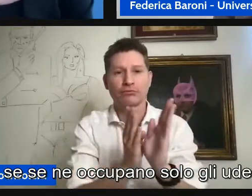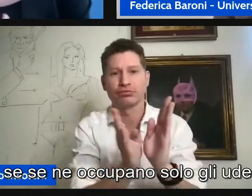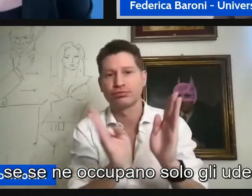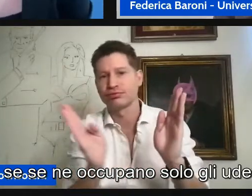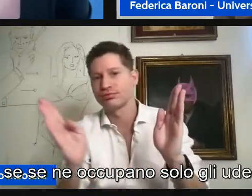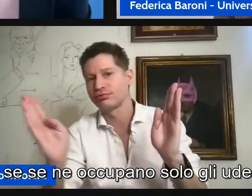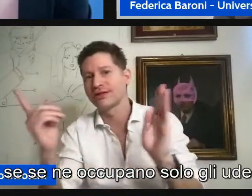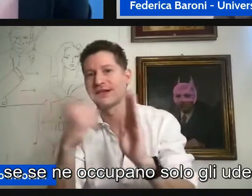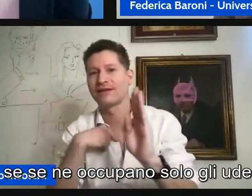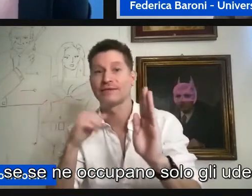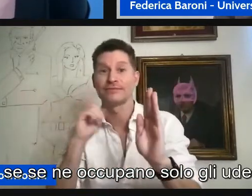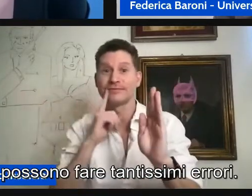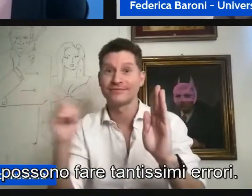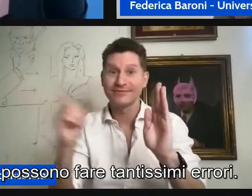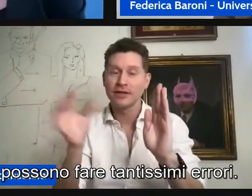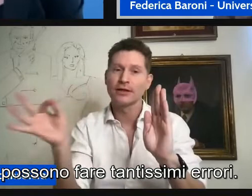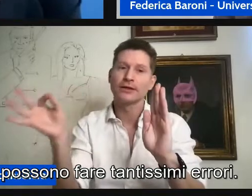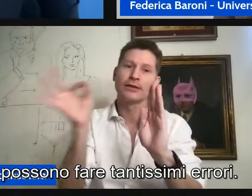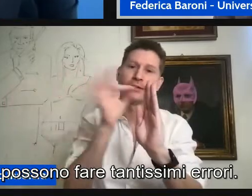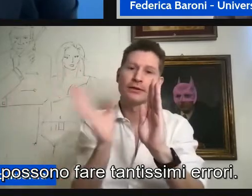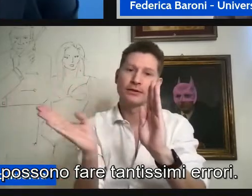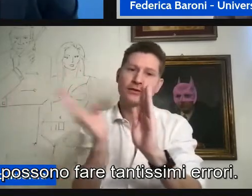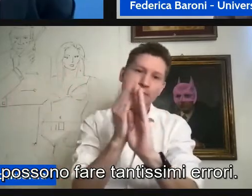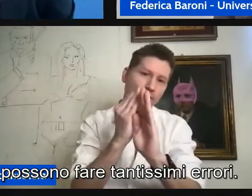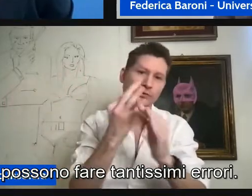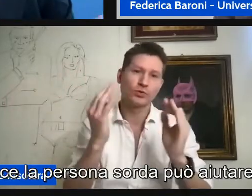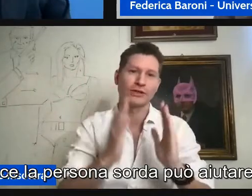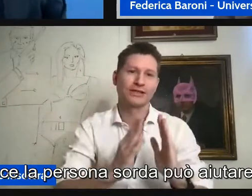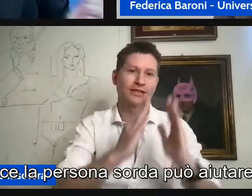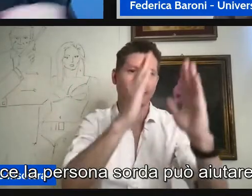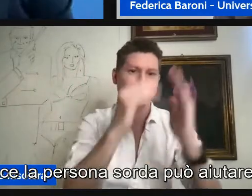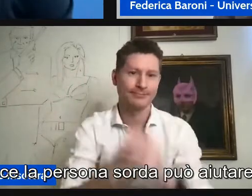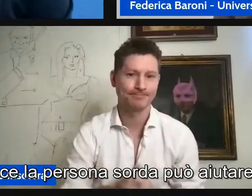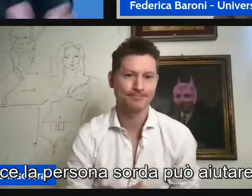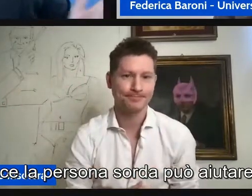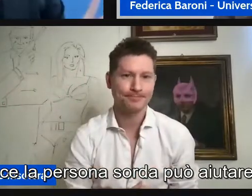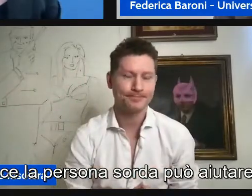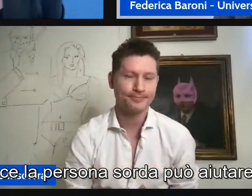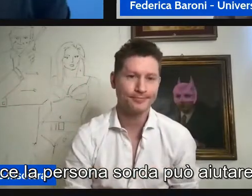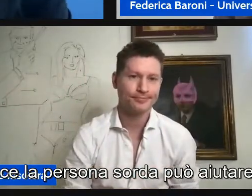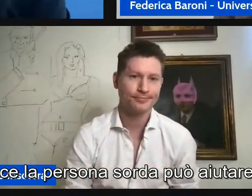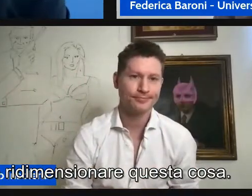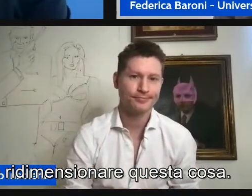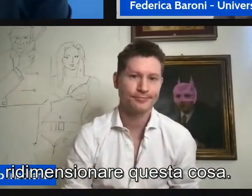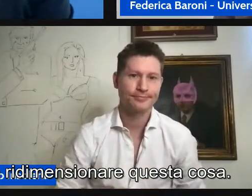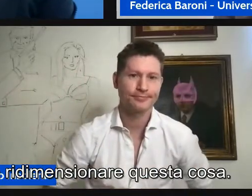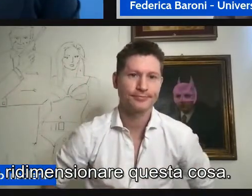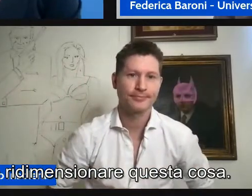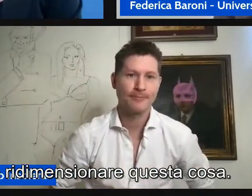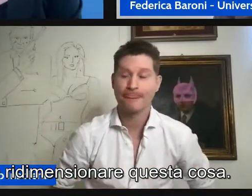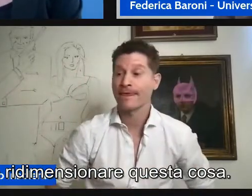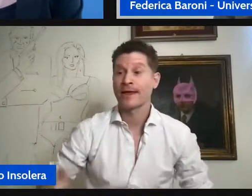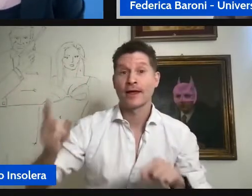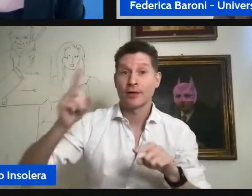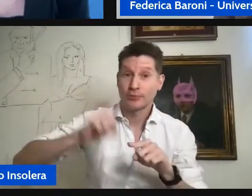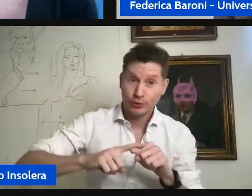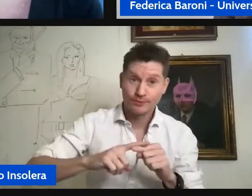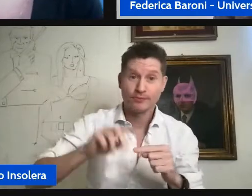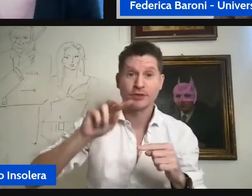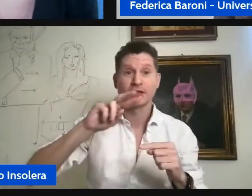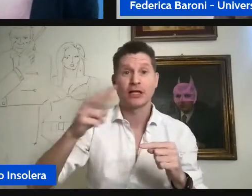ne occupano solo gli udenti si possono fare tantissimi errori invece la persona sorda può aiutare a ridimensionare questa cosa